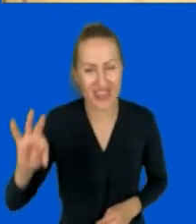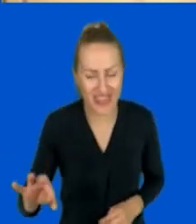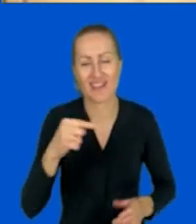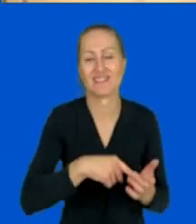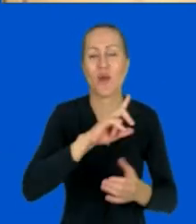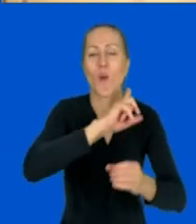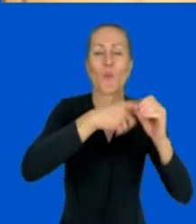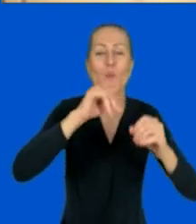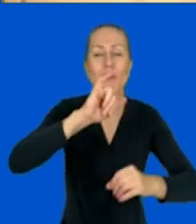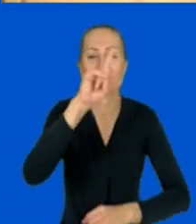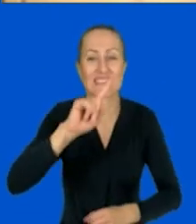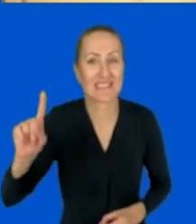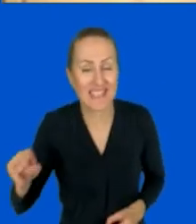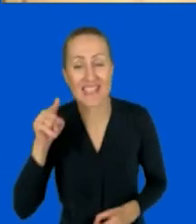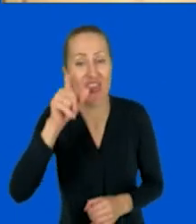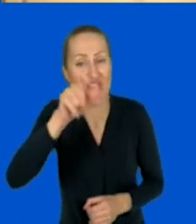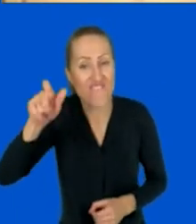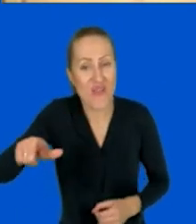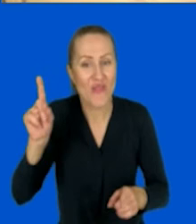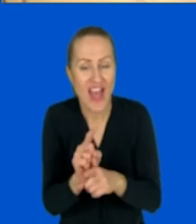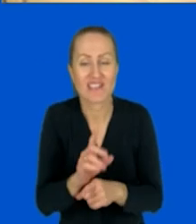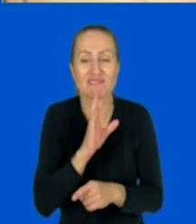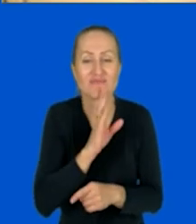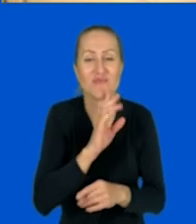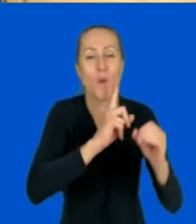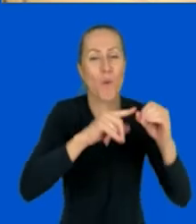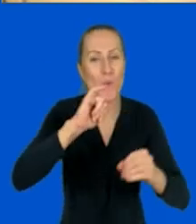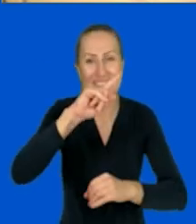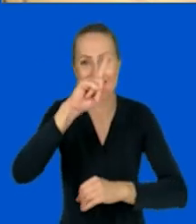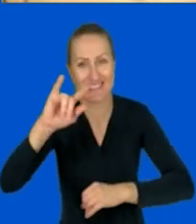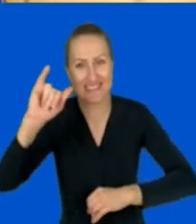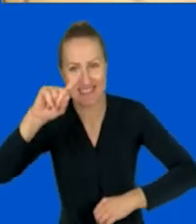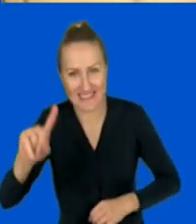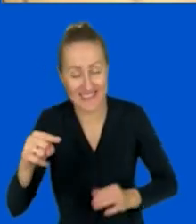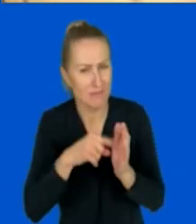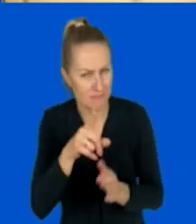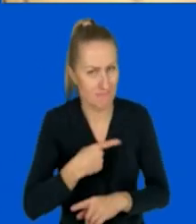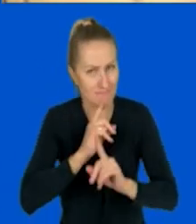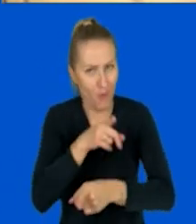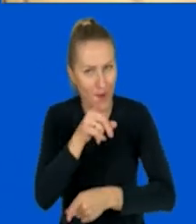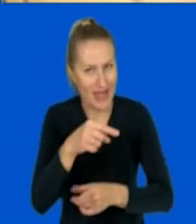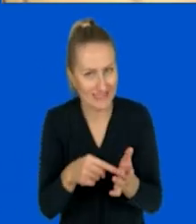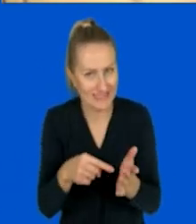quizy indywidualne, czyli quizys. Quizys Wam polecam również